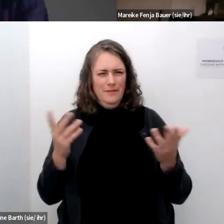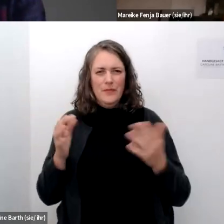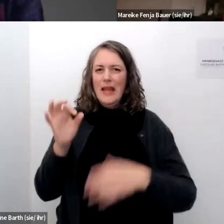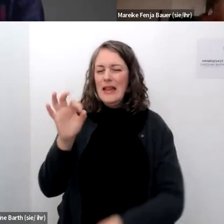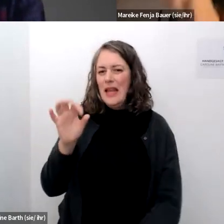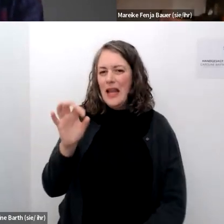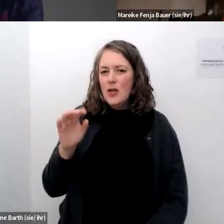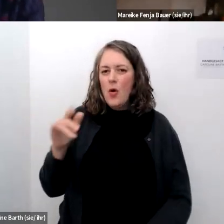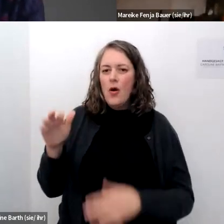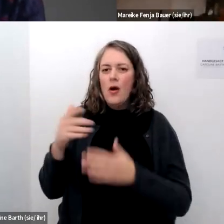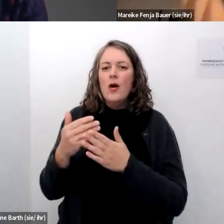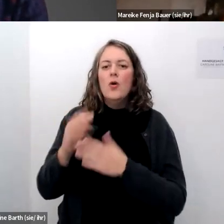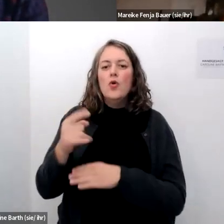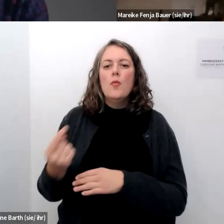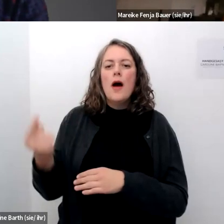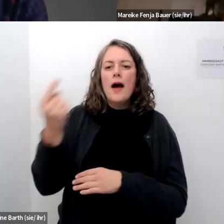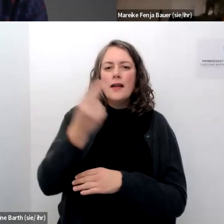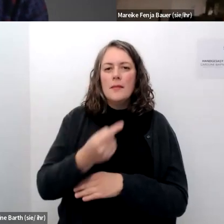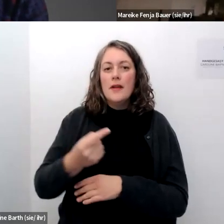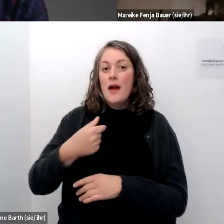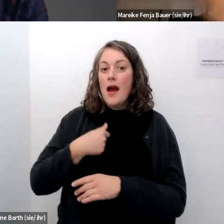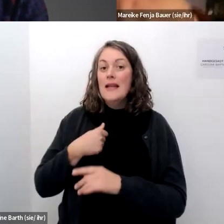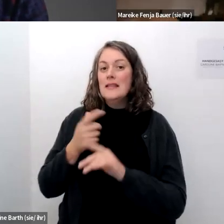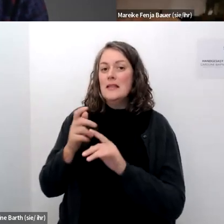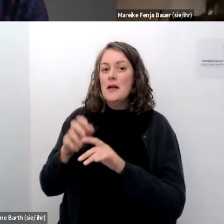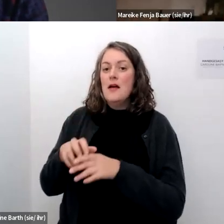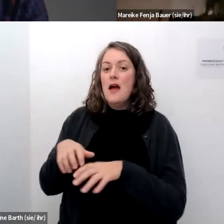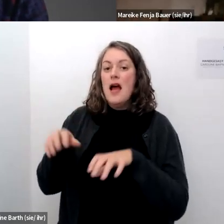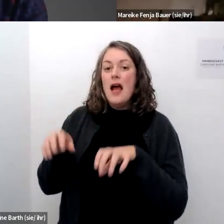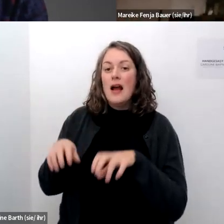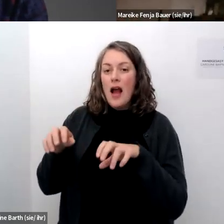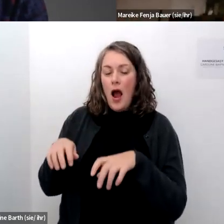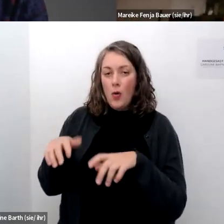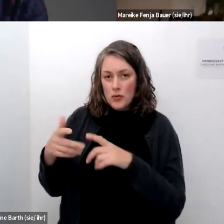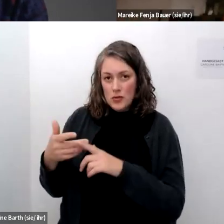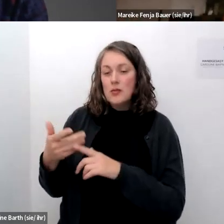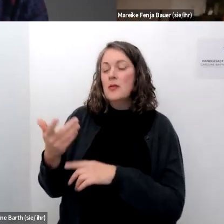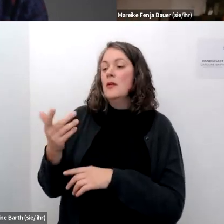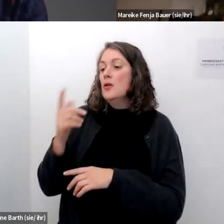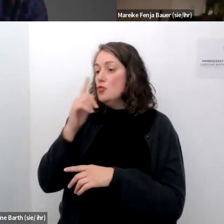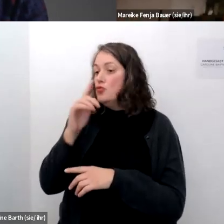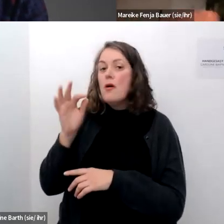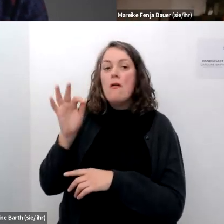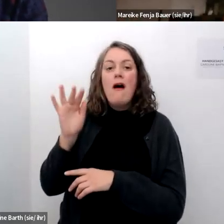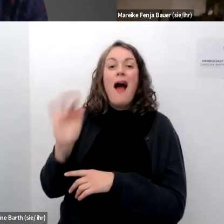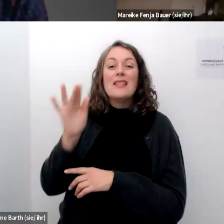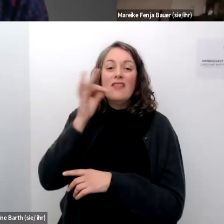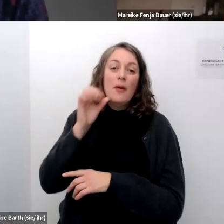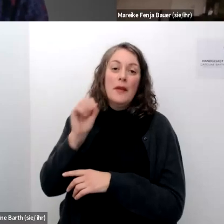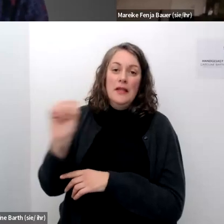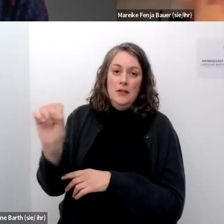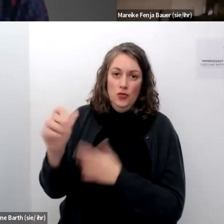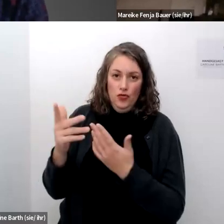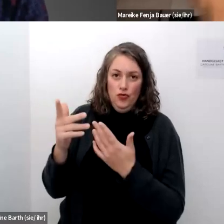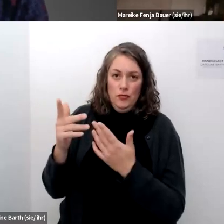praktisch ich folge jetzt seit über einem jahr nur antifeministischen accounts bekomme trotzdem feministischen content auf meine plattform auf meine for you page